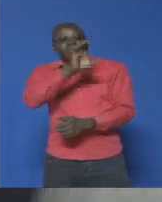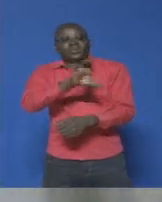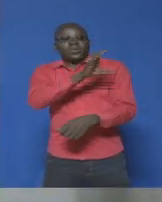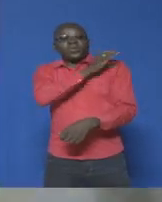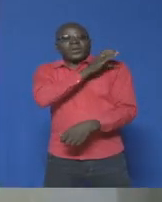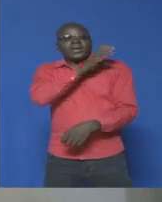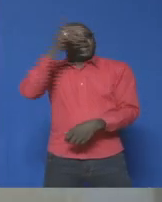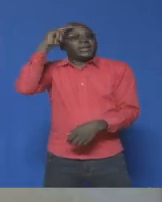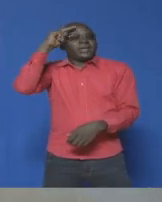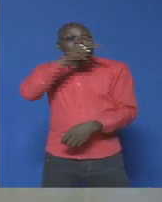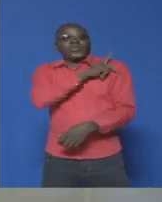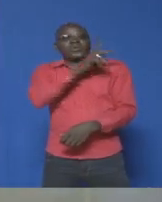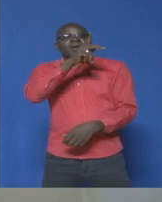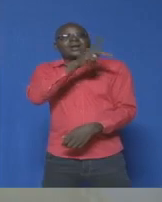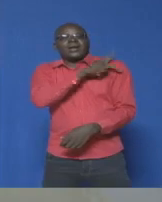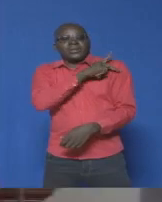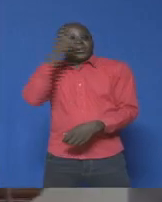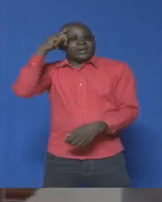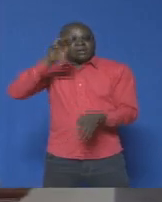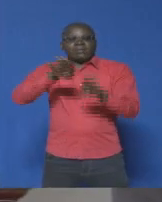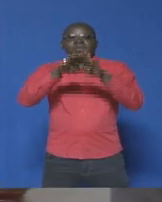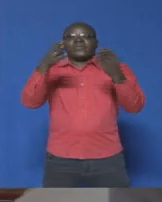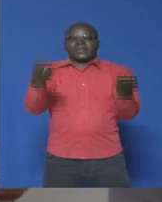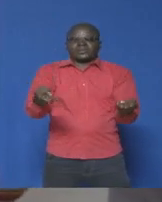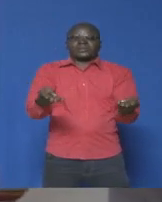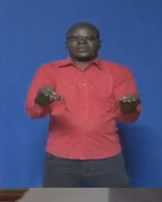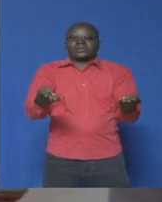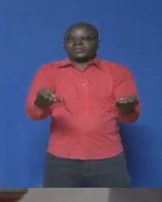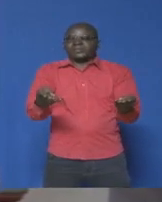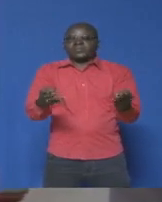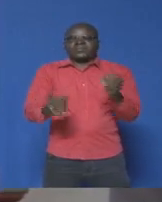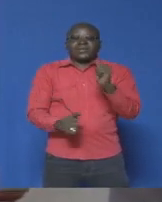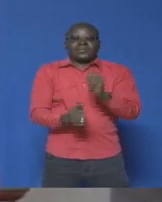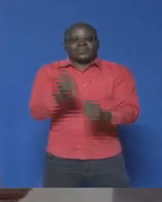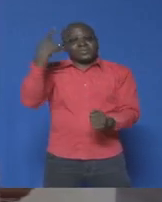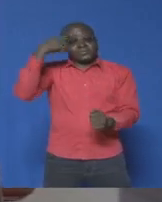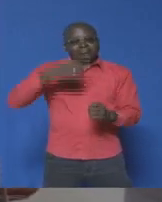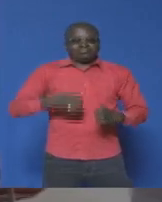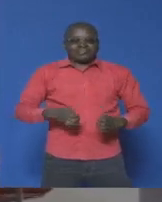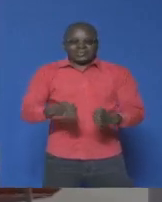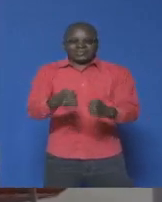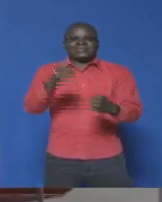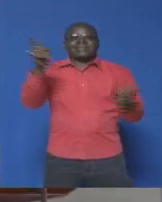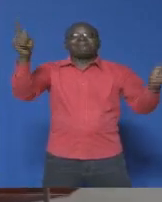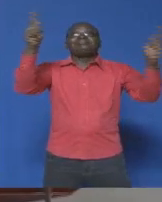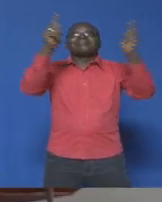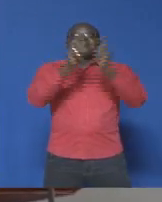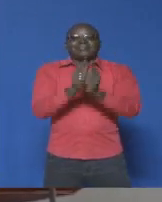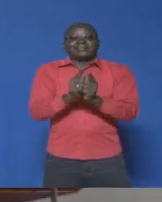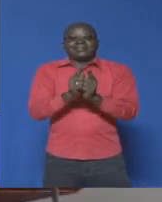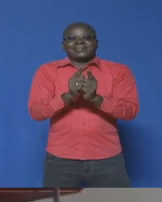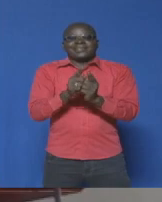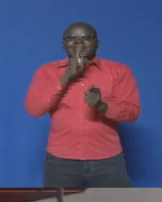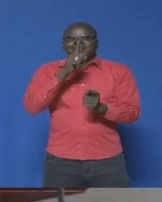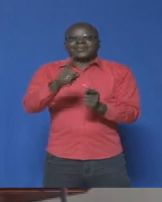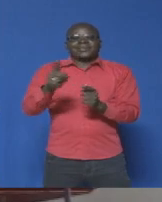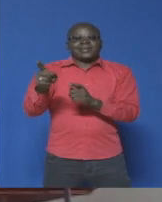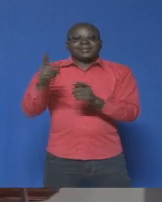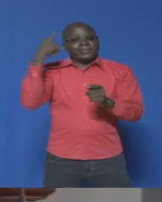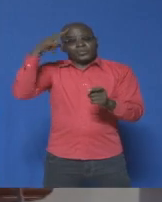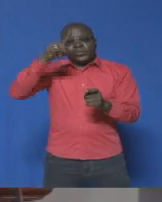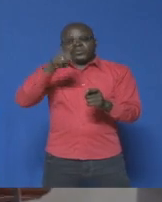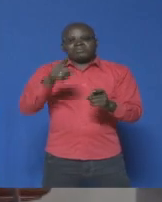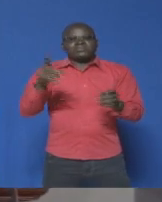-Tieba à l'ouverture des échanges. Plus qu'un forum, cette rencontre sera également une occasion entre autres